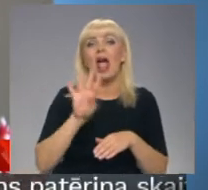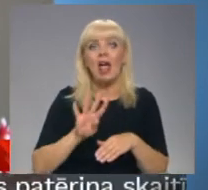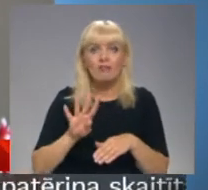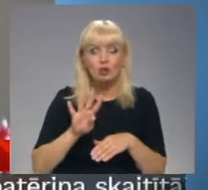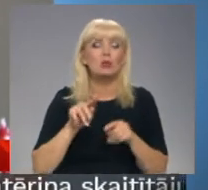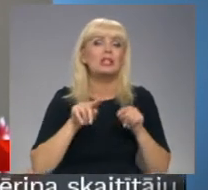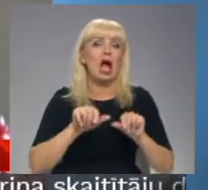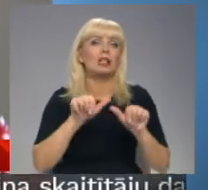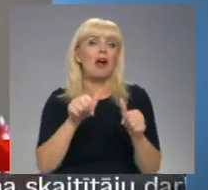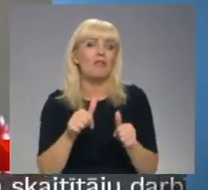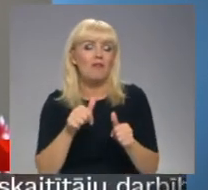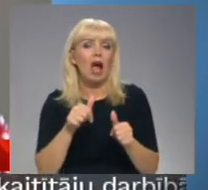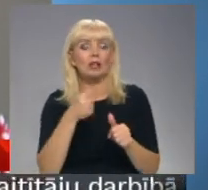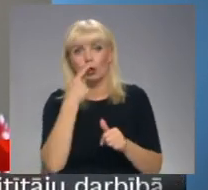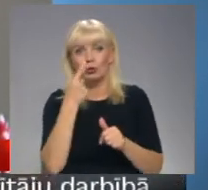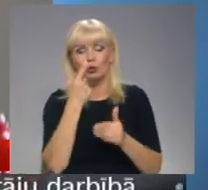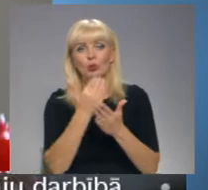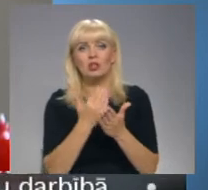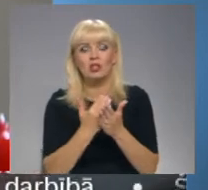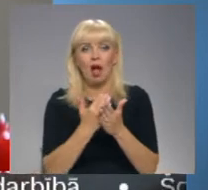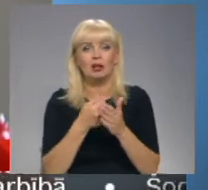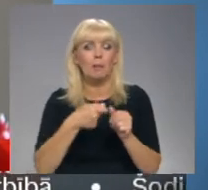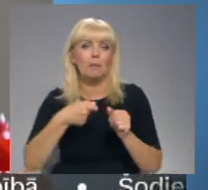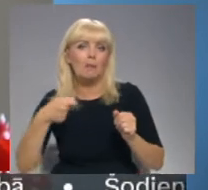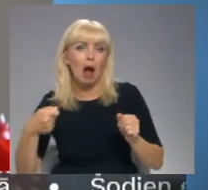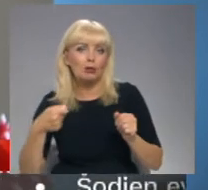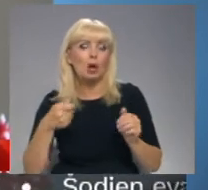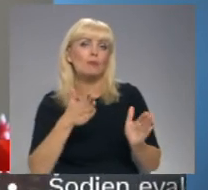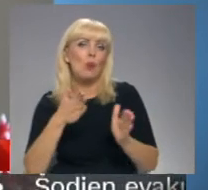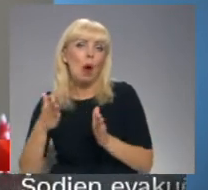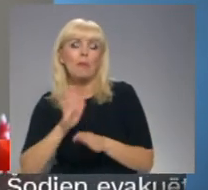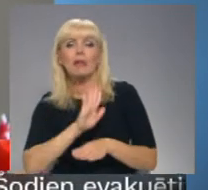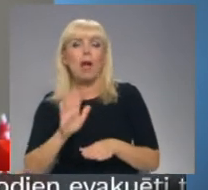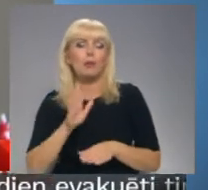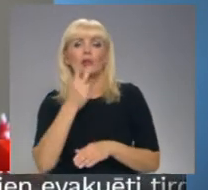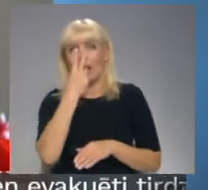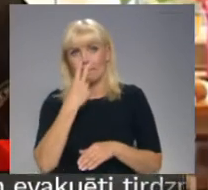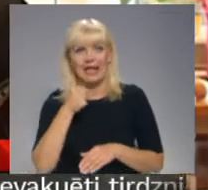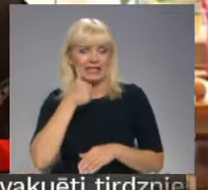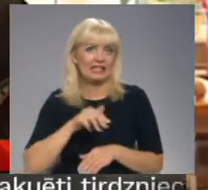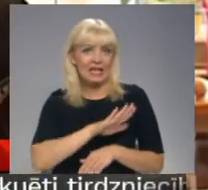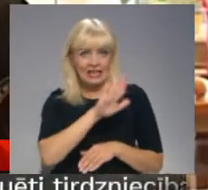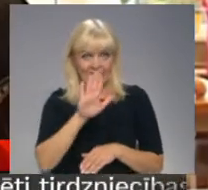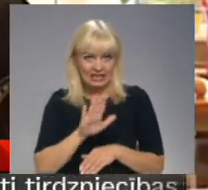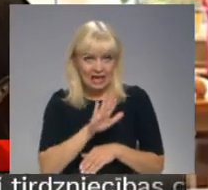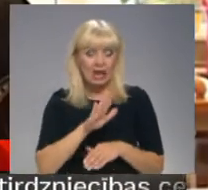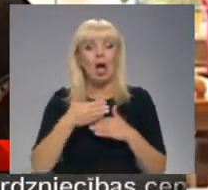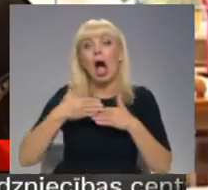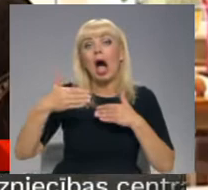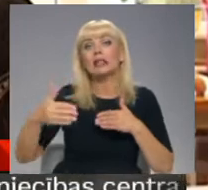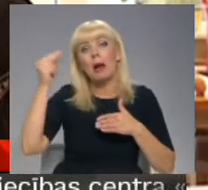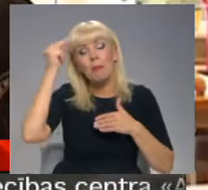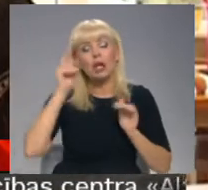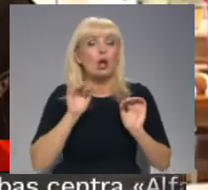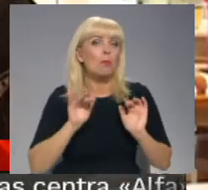veidā arī stundsareks nobīt dienas garumā varbūt nebūs tāda, kā viņa ikdienā standartā ir bijusi. Atālinātā mācība